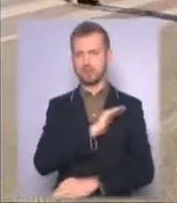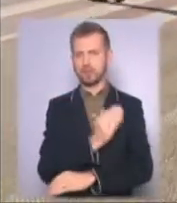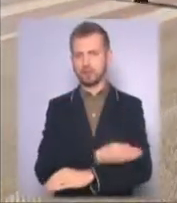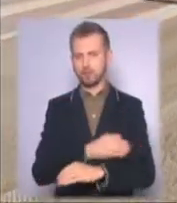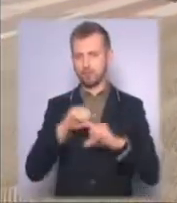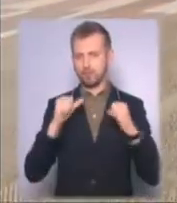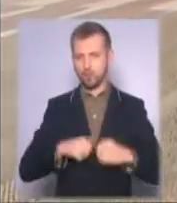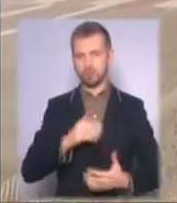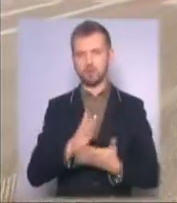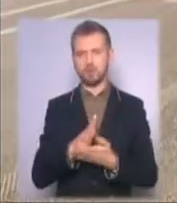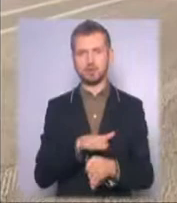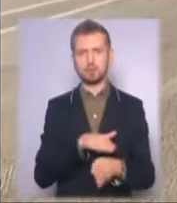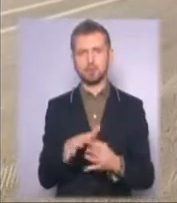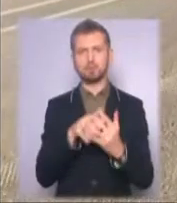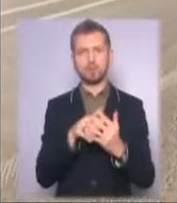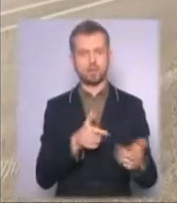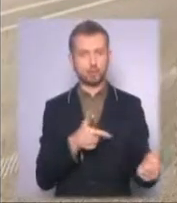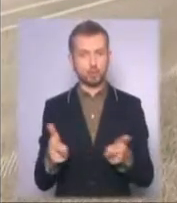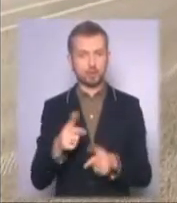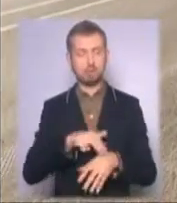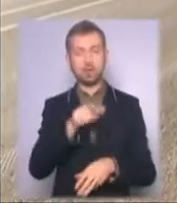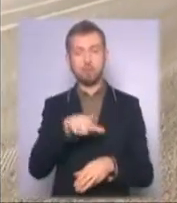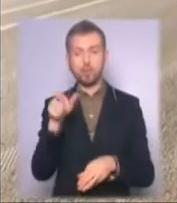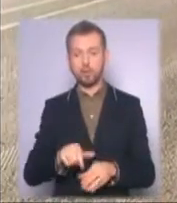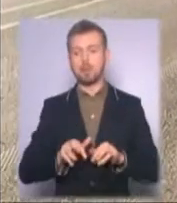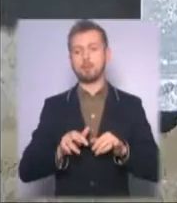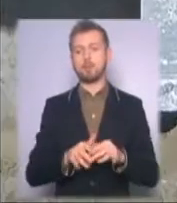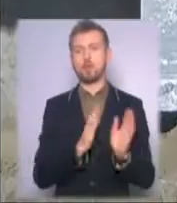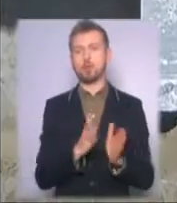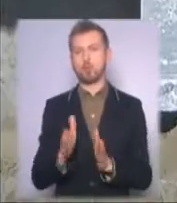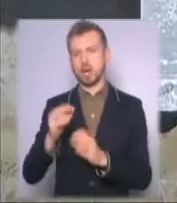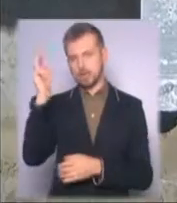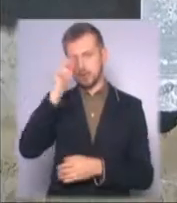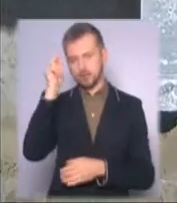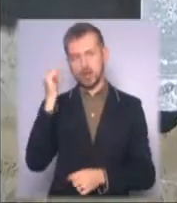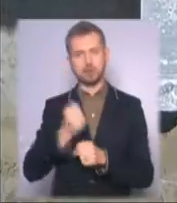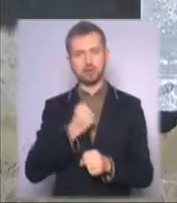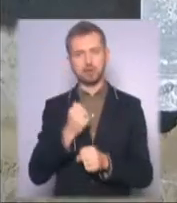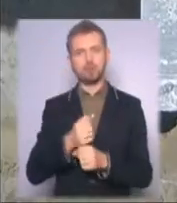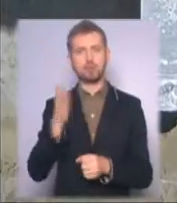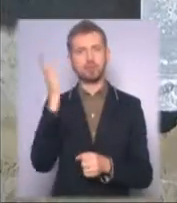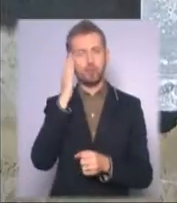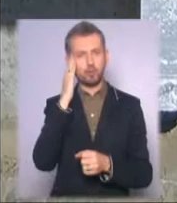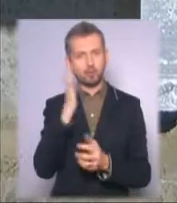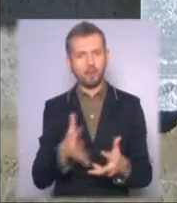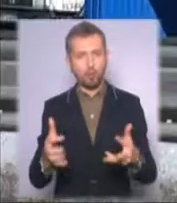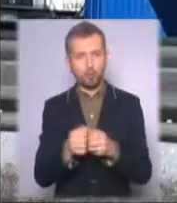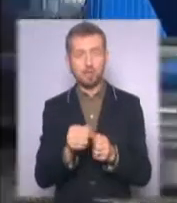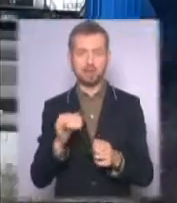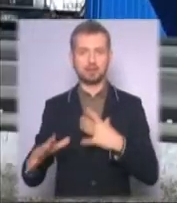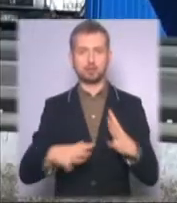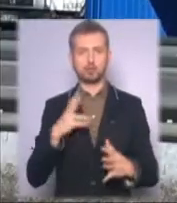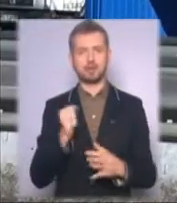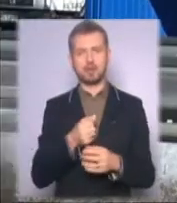перебувати у повній бойовій готовності, правоохоронці проводять регулярні навчання, відпрацьовують способи захоплення та тренуються на стрільбищах.